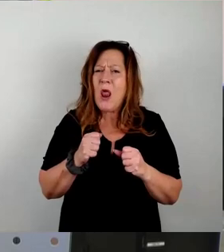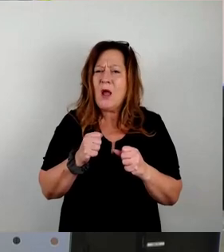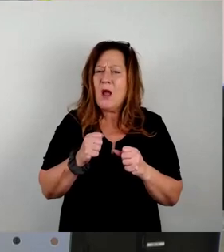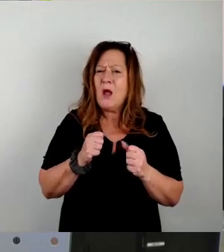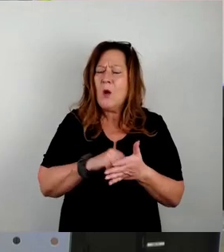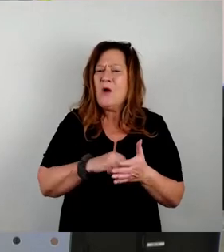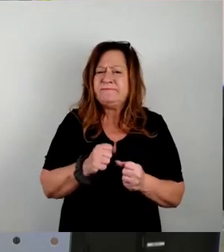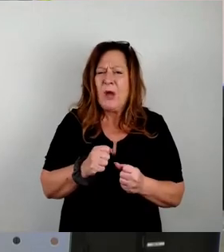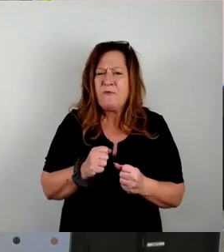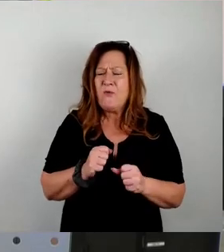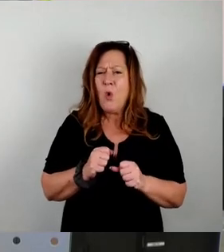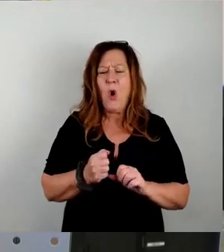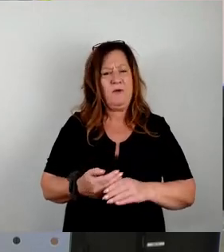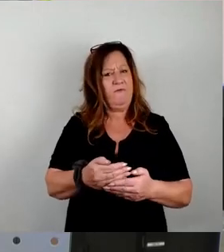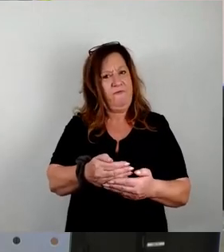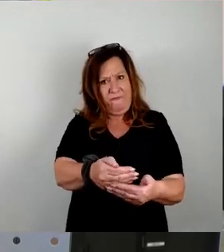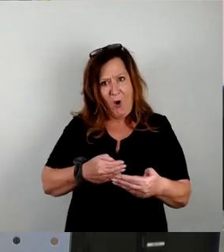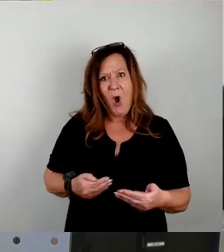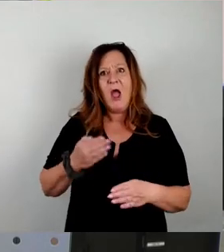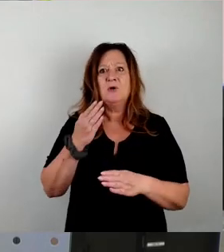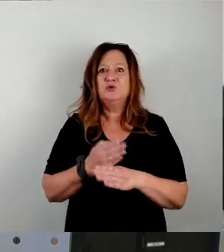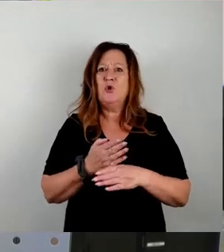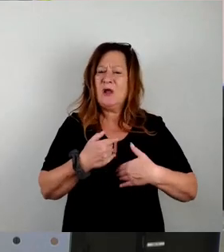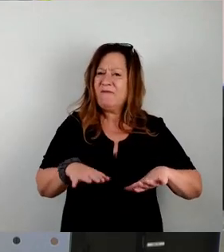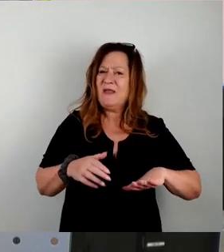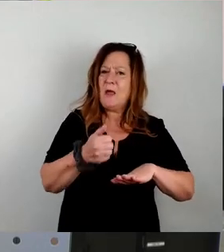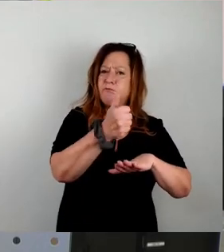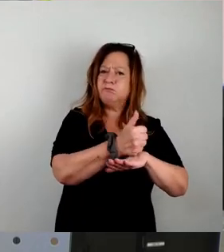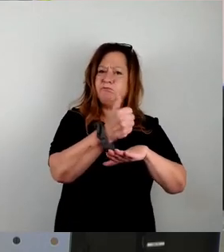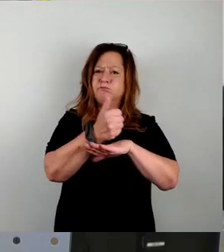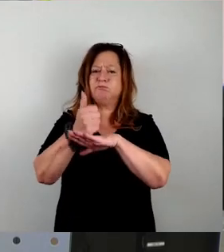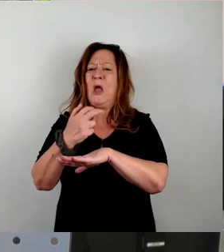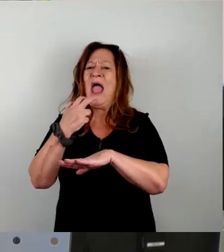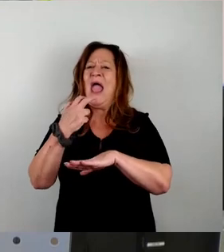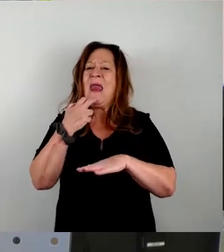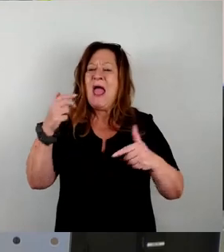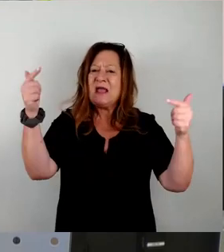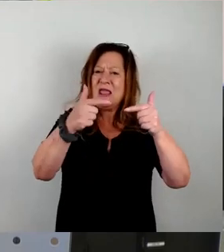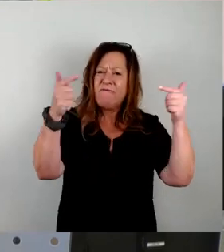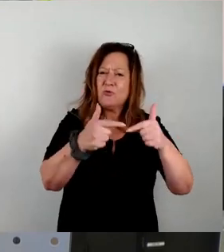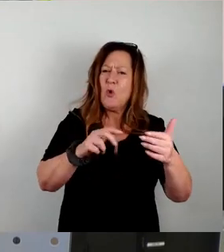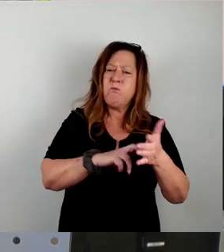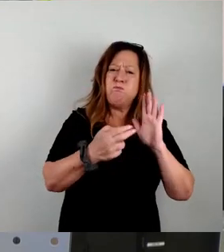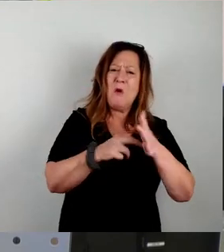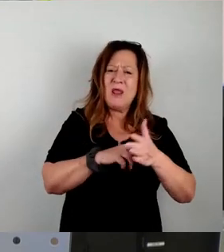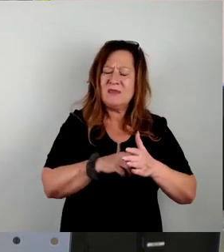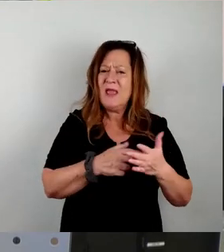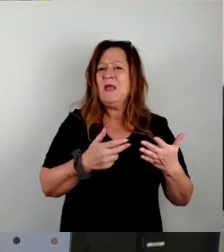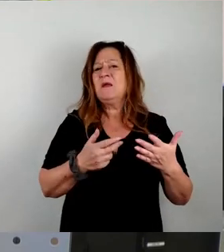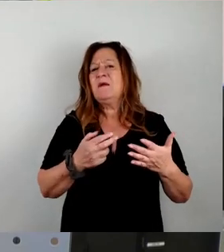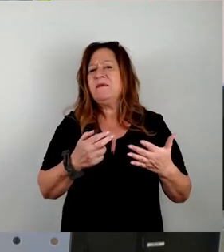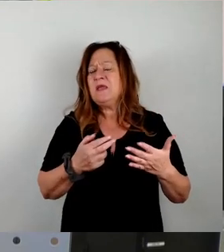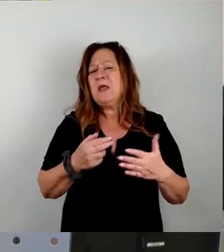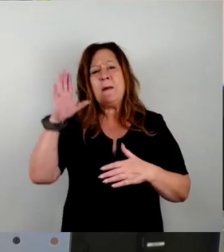administrative Eingriffe in die Energieversorgung gegeben, politisch geschürt. Also man kam im Prinzip aus der